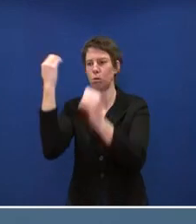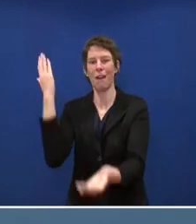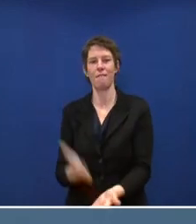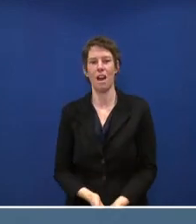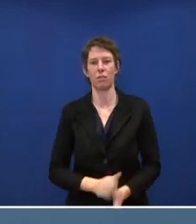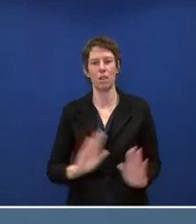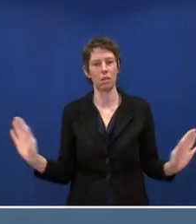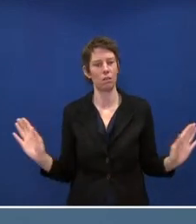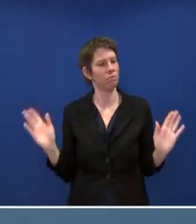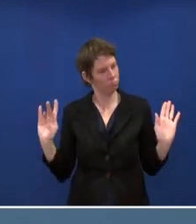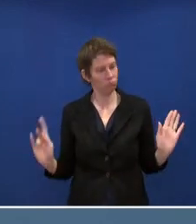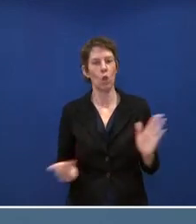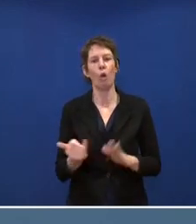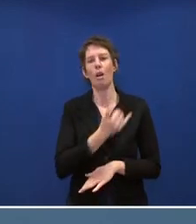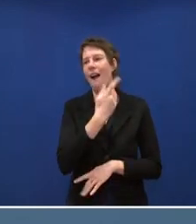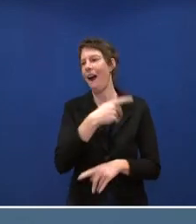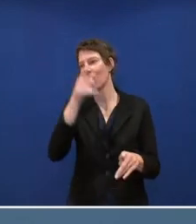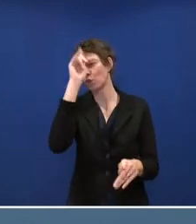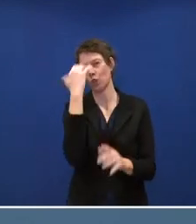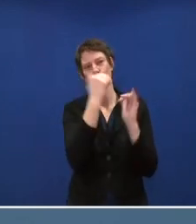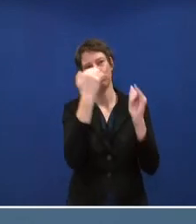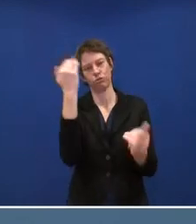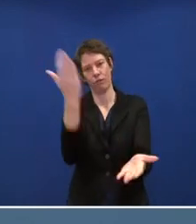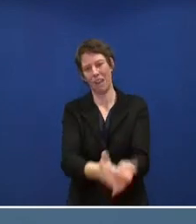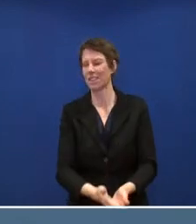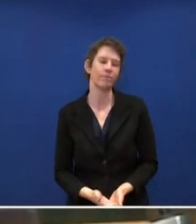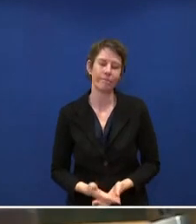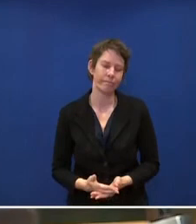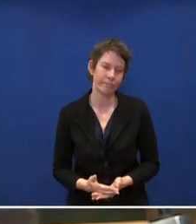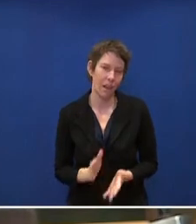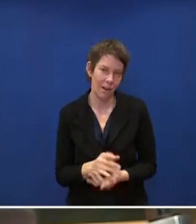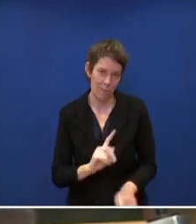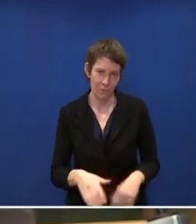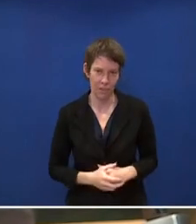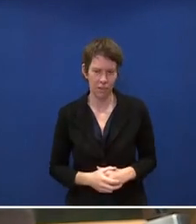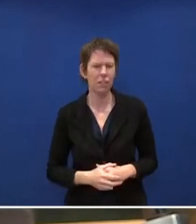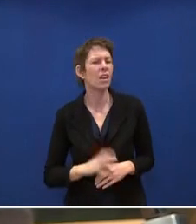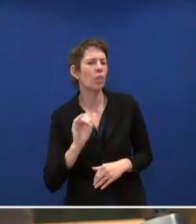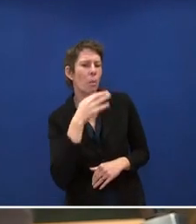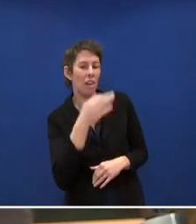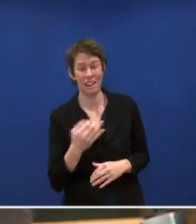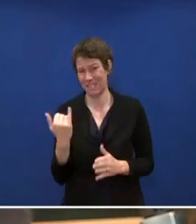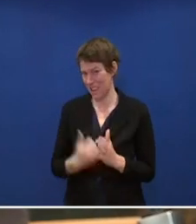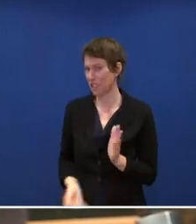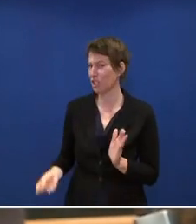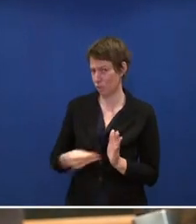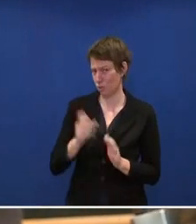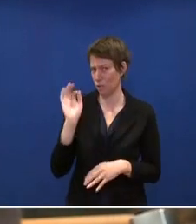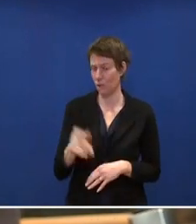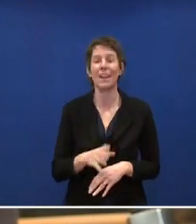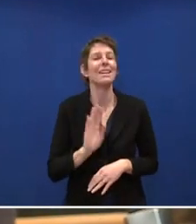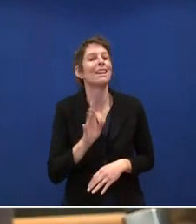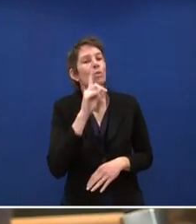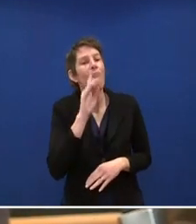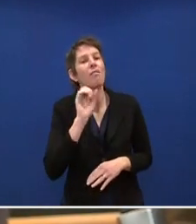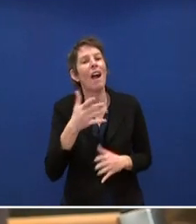Neujahr alle Deutschen geimpft sind. Das wird nicht so sein. ich noch mal kurz nachfragen? Letzter Zusatz, bitte. Einfach nur darum, was in